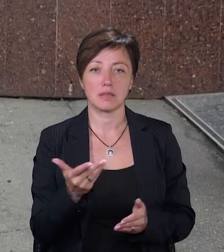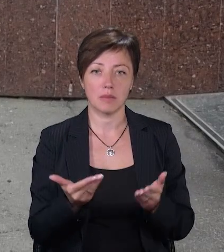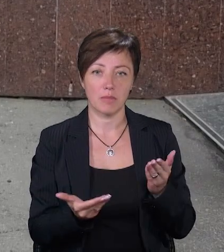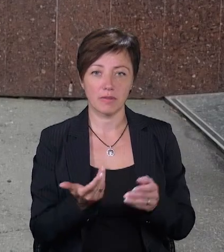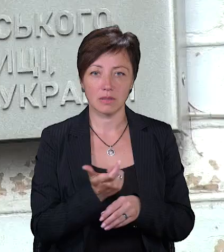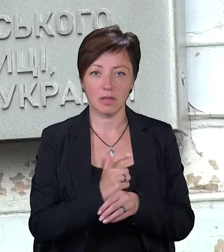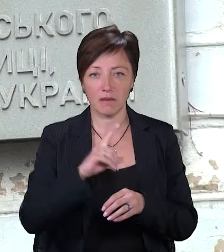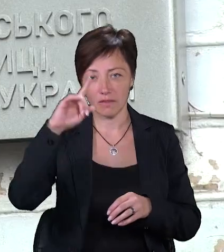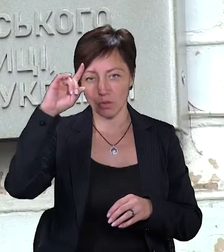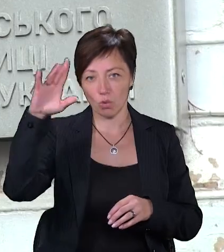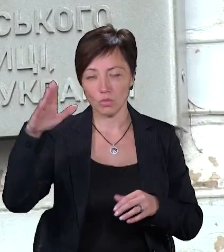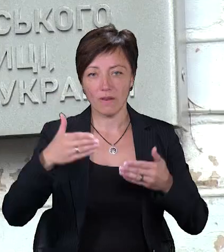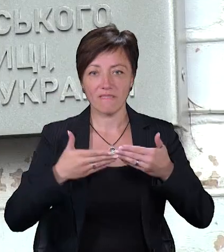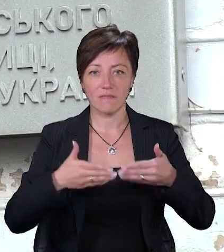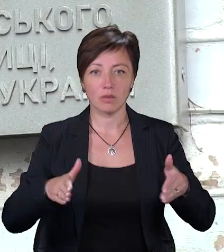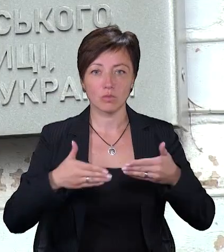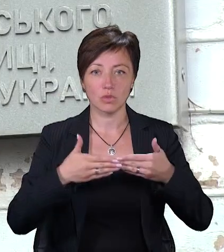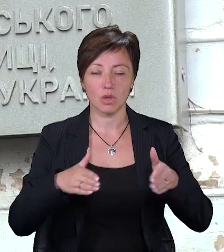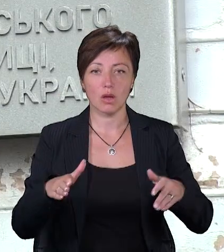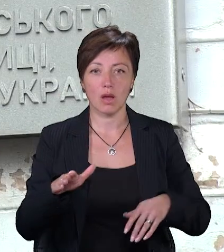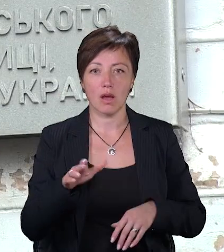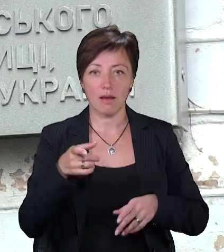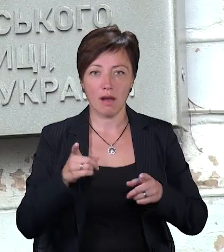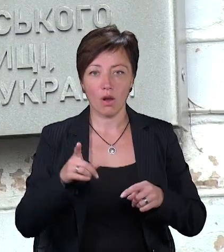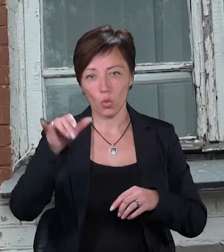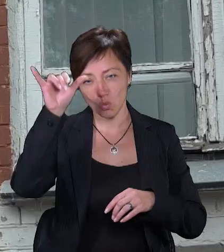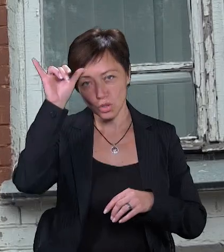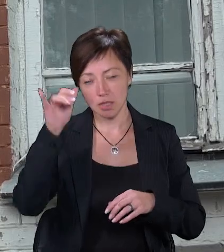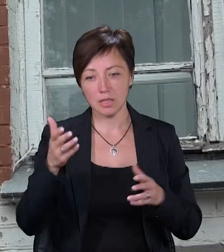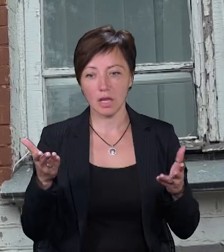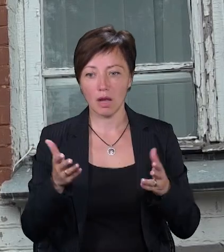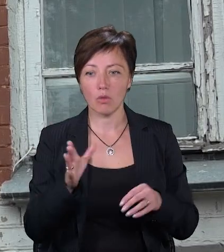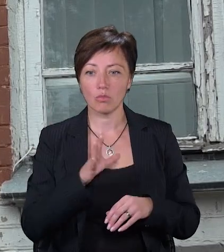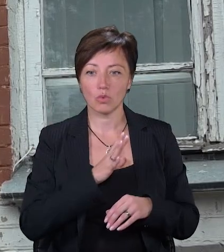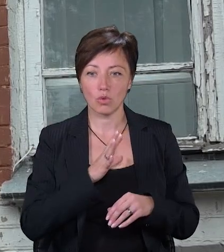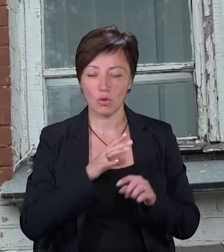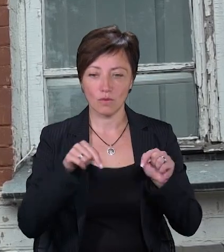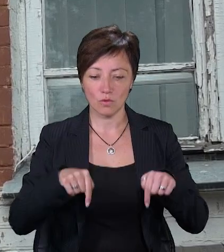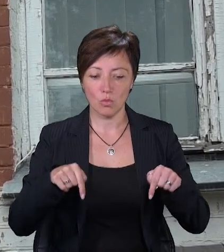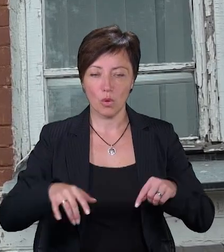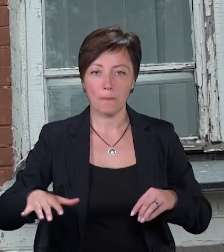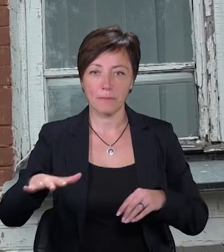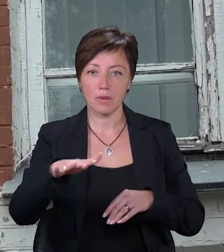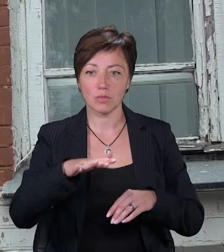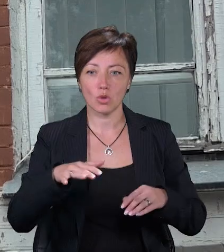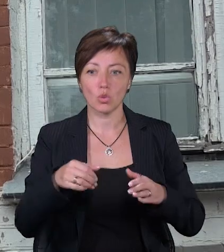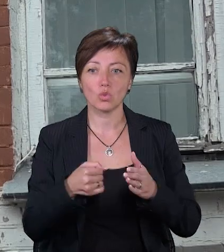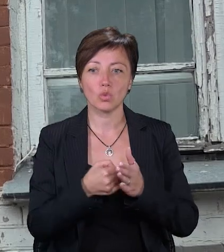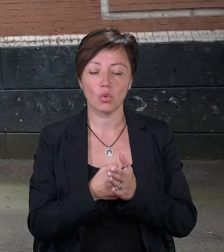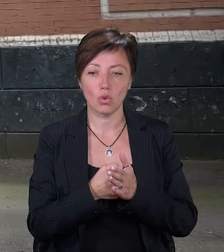найвідомішому випускнику Олексіївського реального училища, яке було в цьому приміщенні до